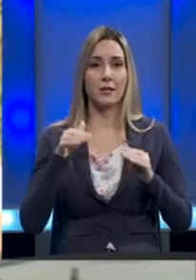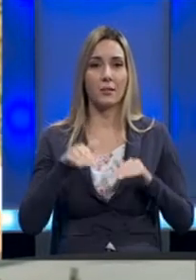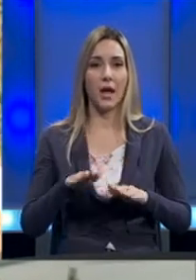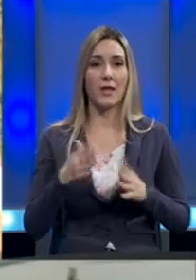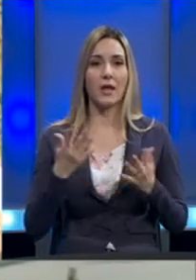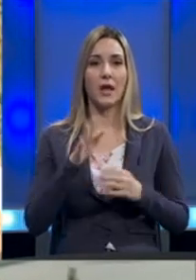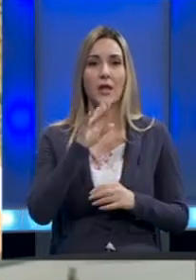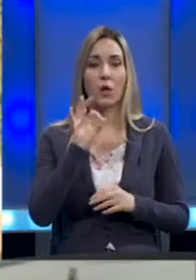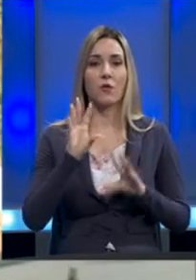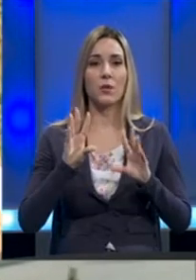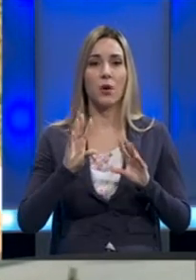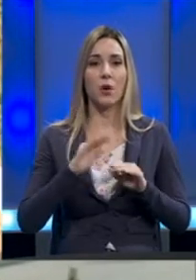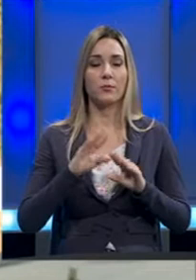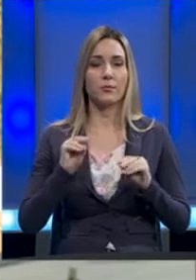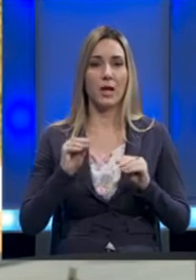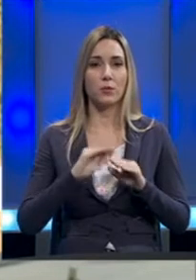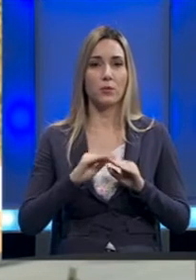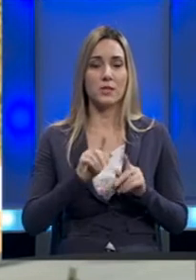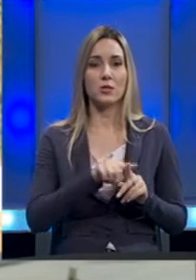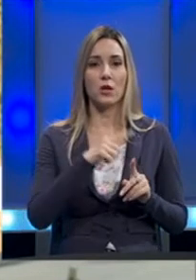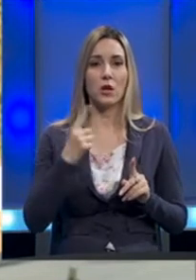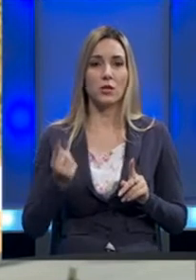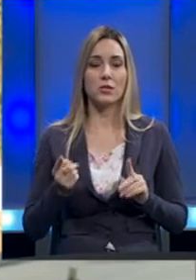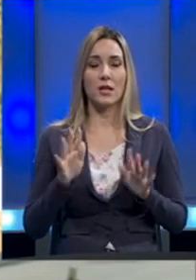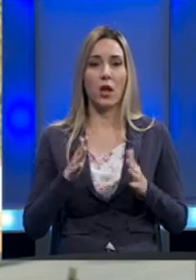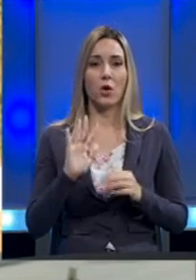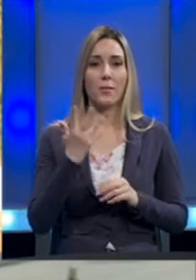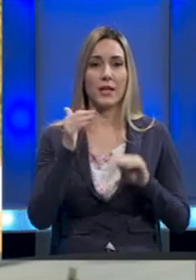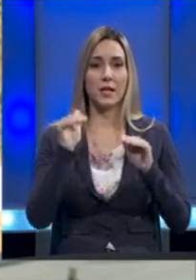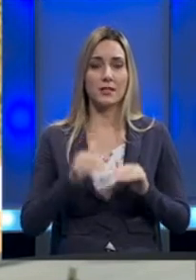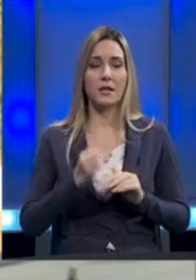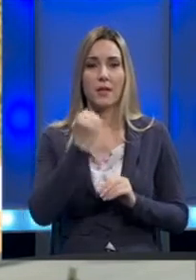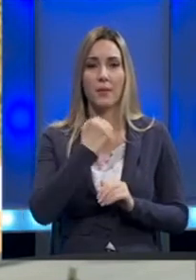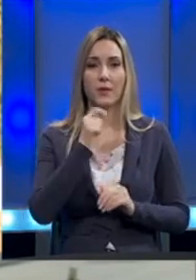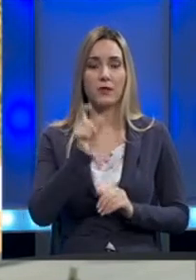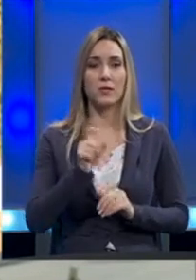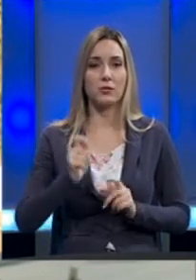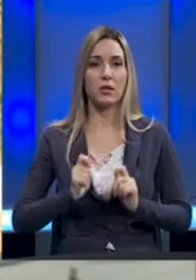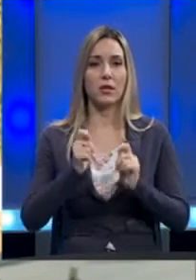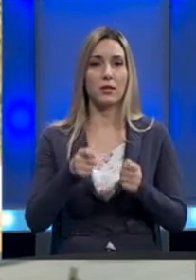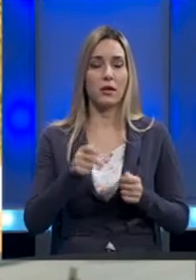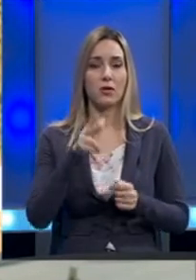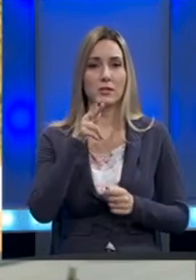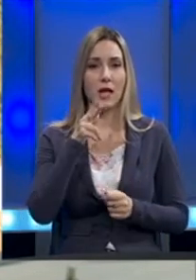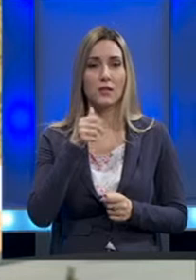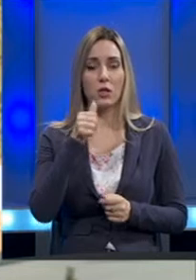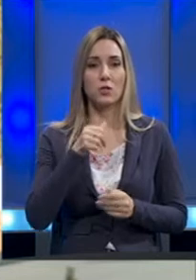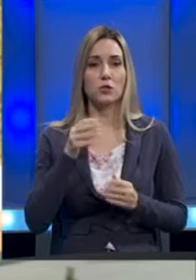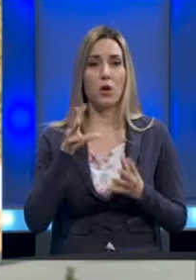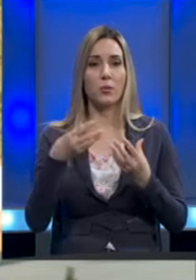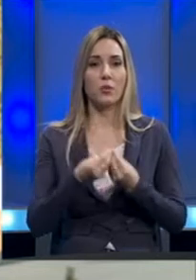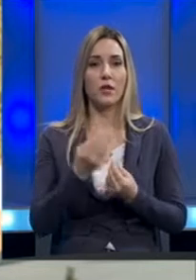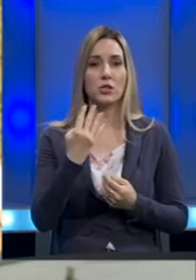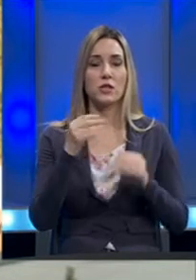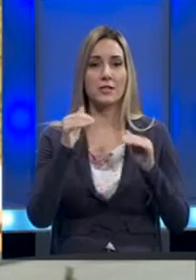kada govorimo o martom mjesecu i do sada je oko 15.000 privrednih subjekata podnijelo zahtjev, što buhvata oko 40